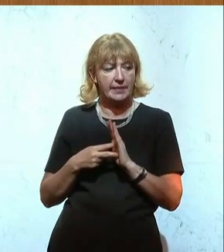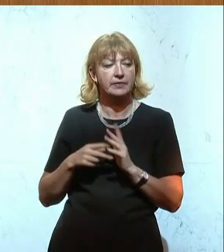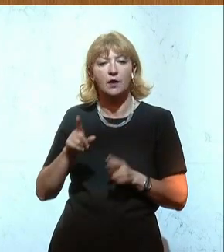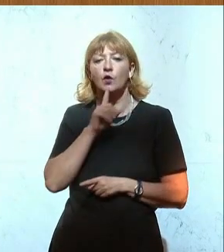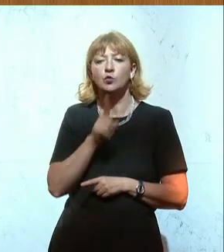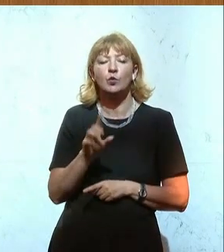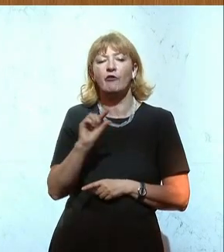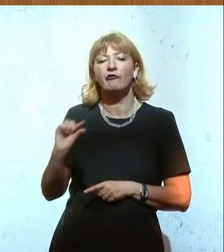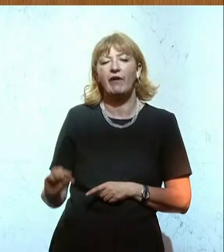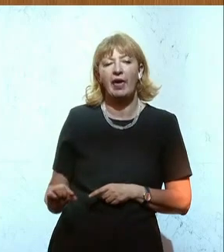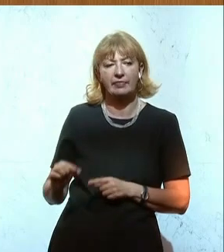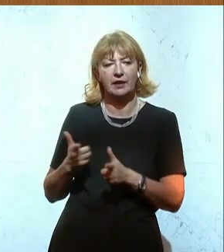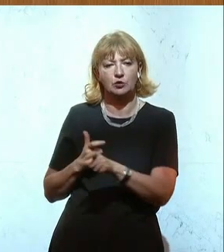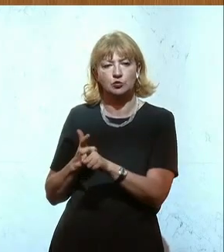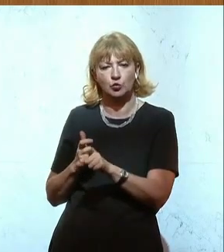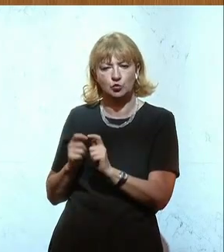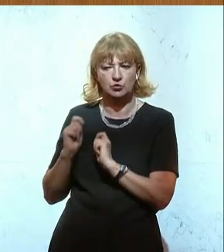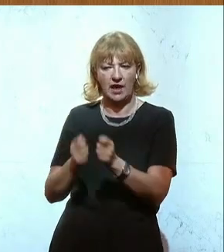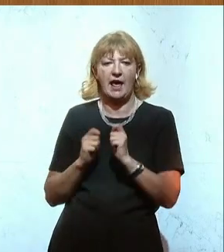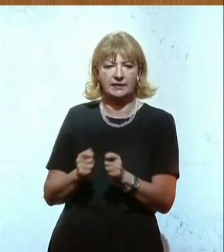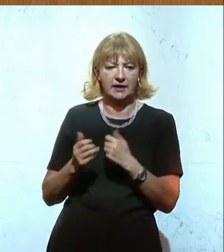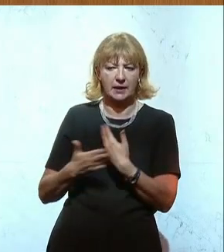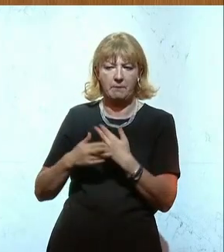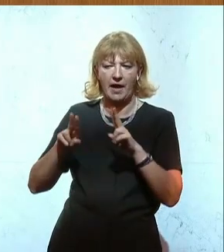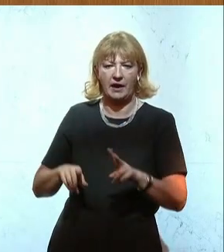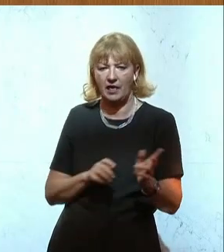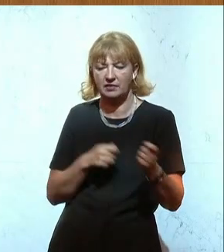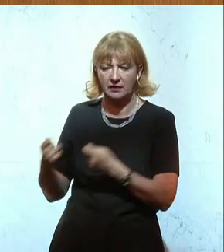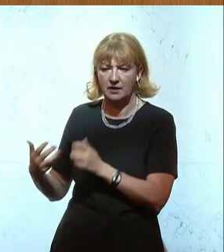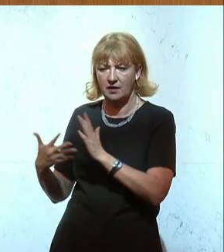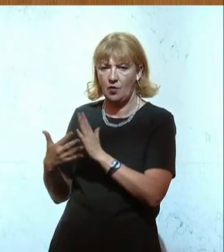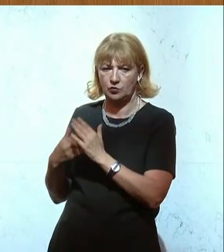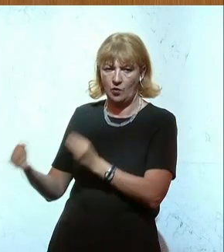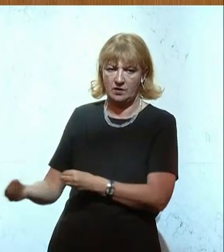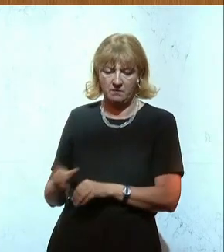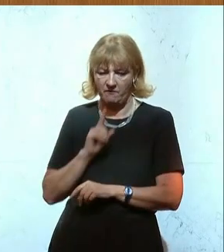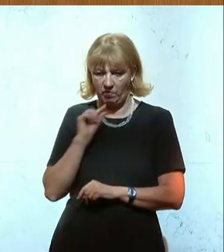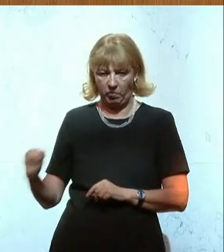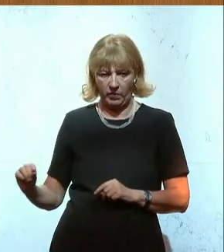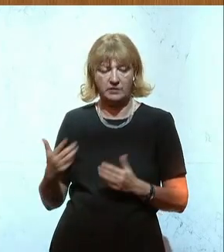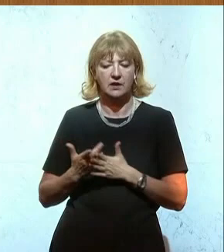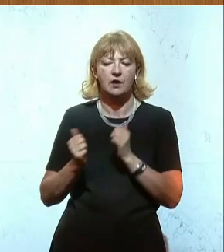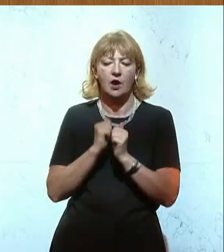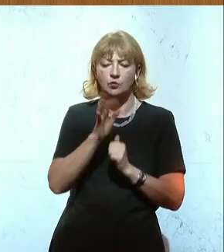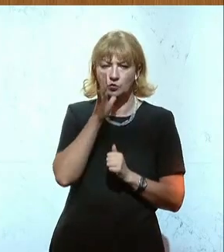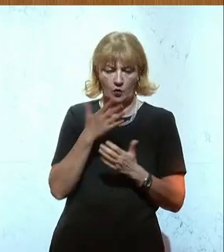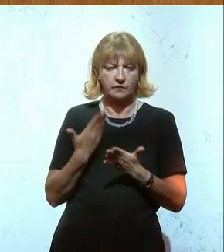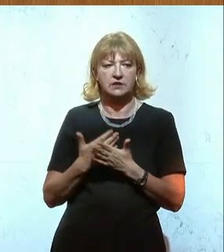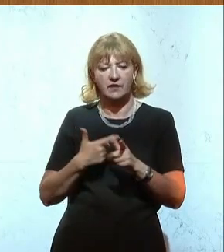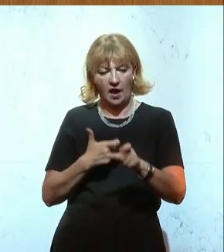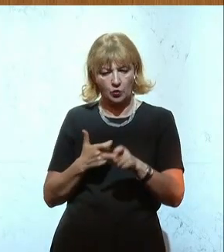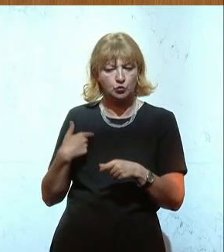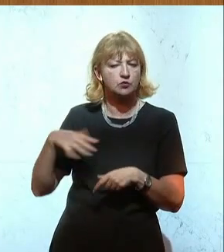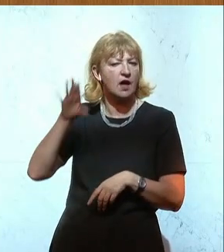nur sehr wenig Zuschussanträge dem Beirat zur Kontrolle erreichten. Im Rechnungshof-Ausschuss haben wir dann